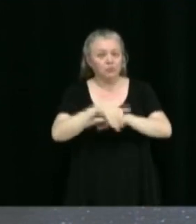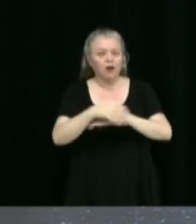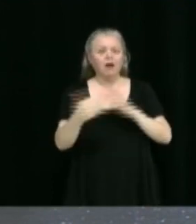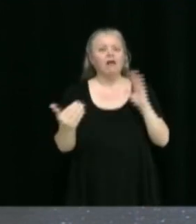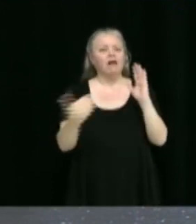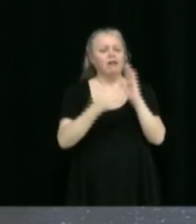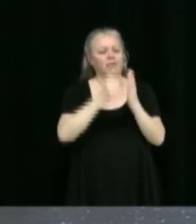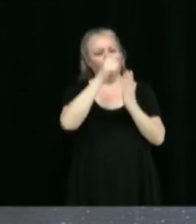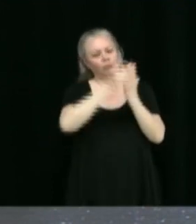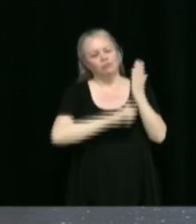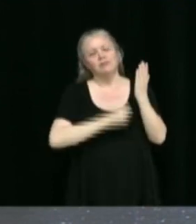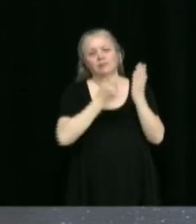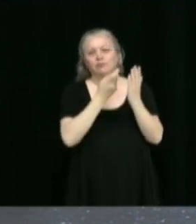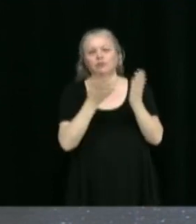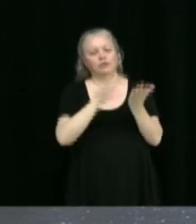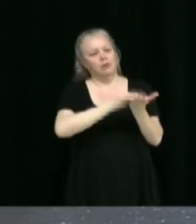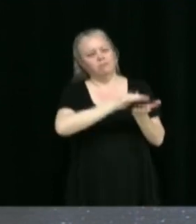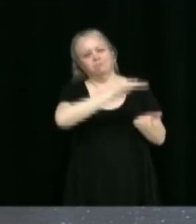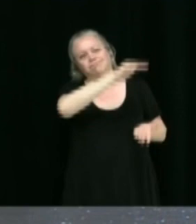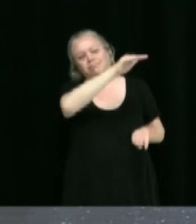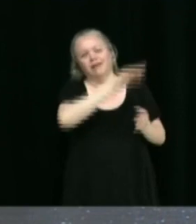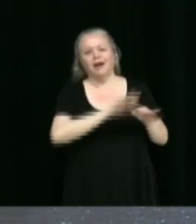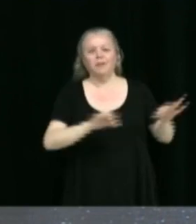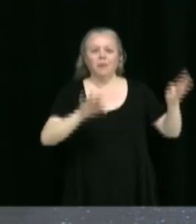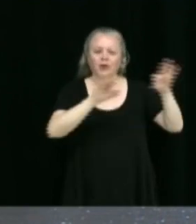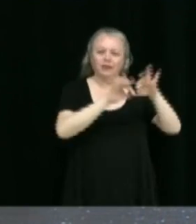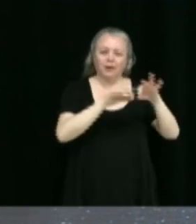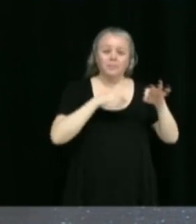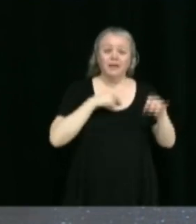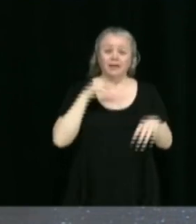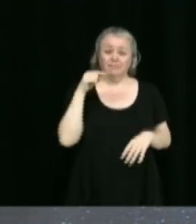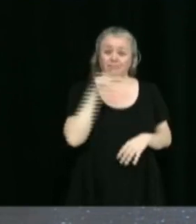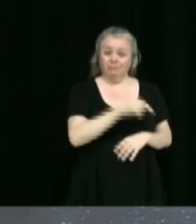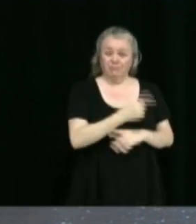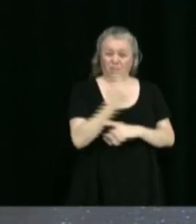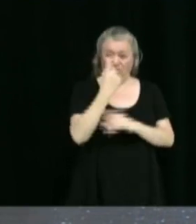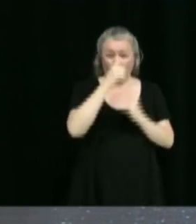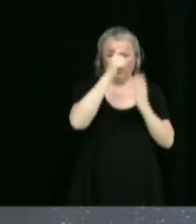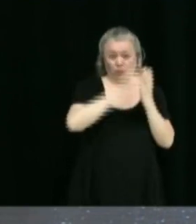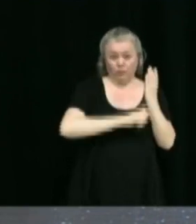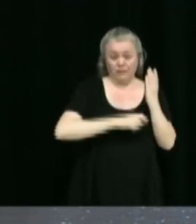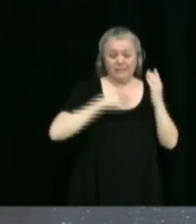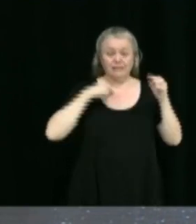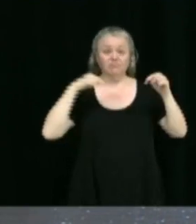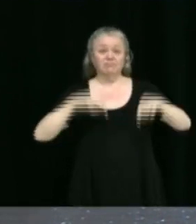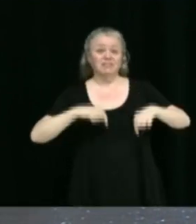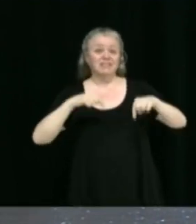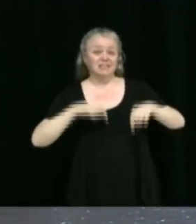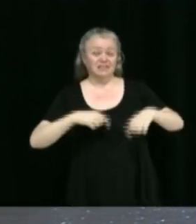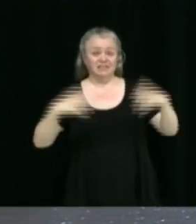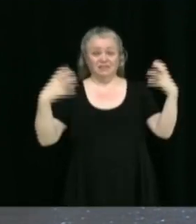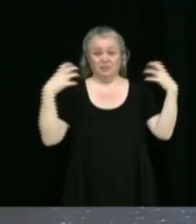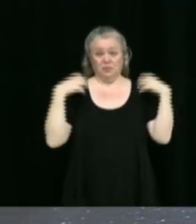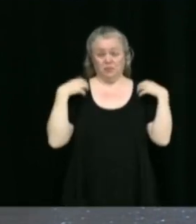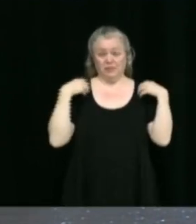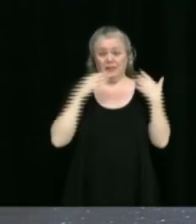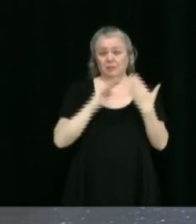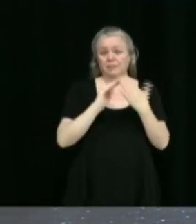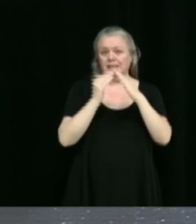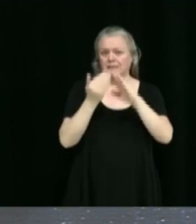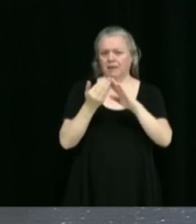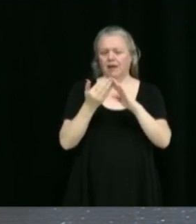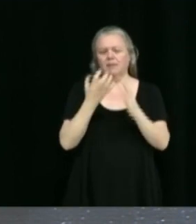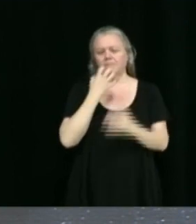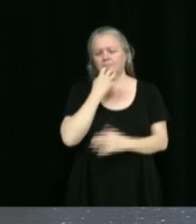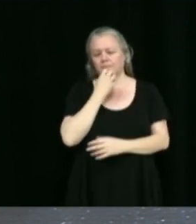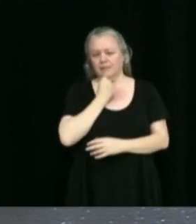importants à traiter et j'aimerais vous entretenir sur un qui est très cher au conseil municipal d'entrée de jeu qui est celui des Jeux